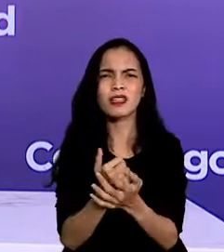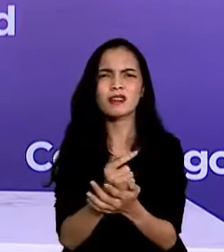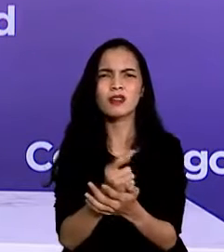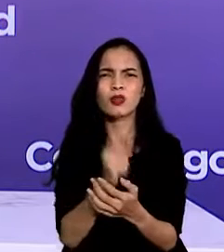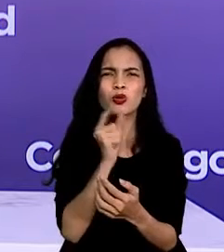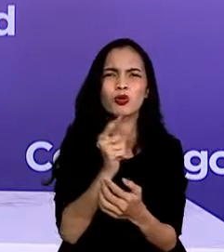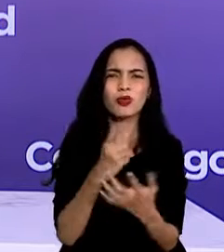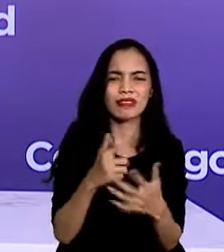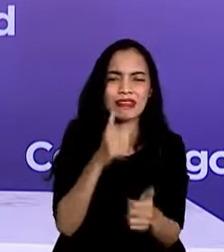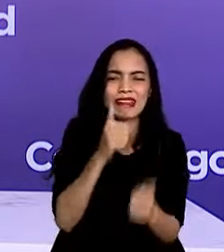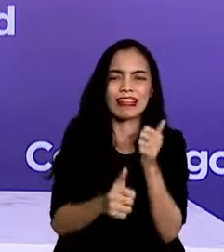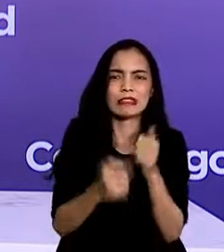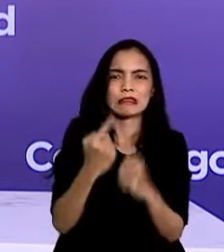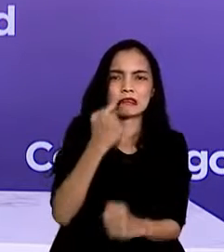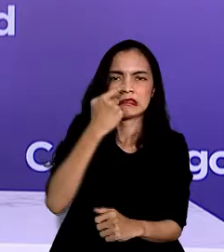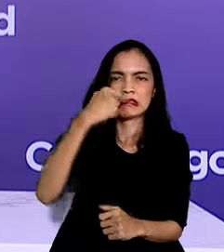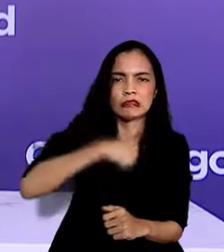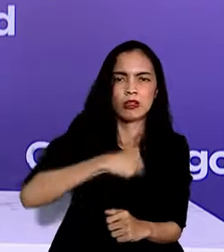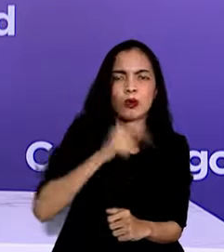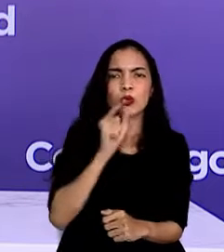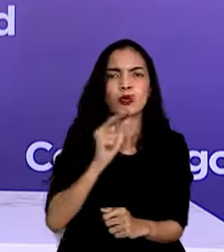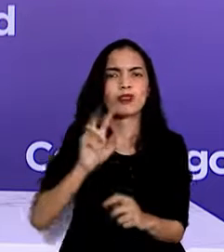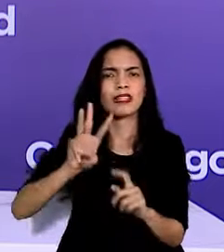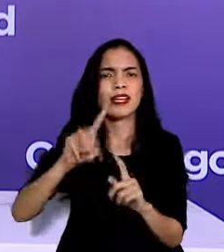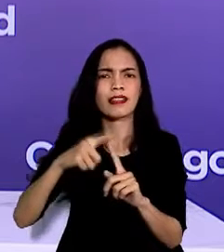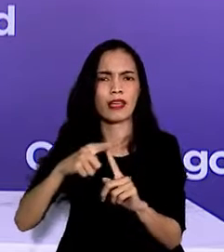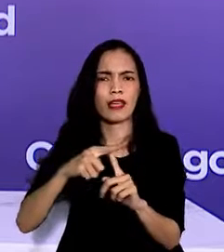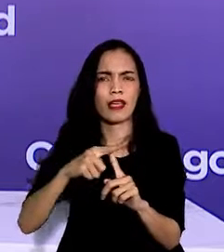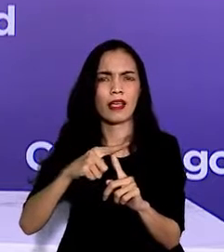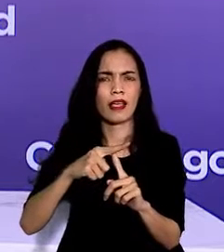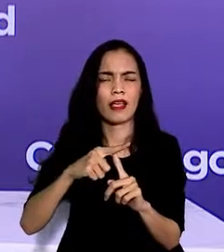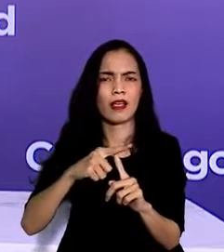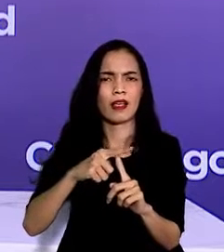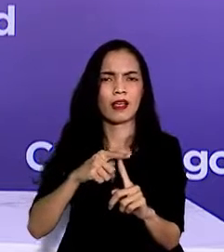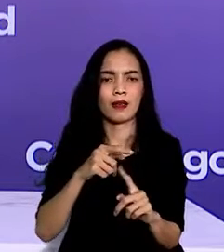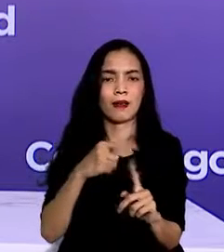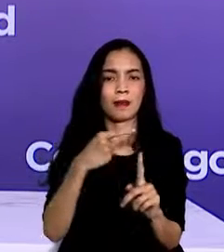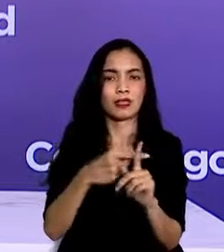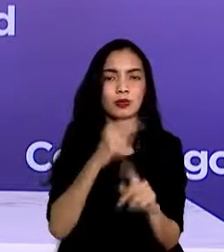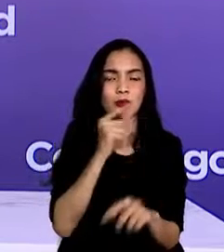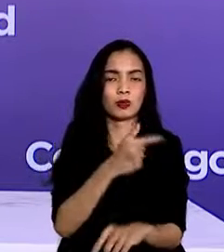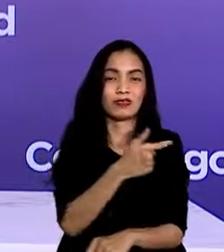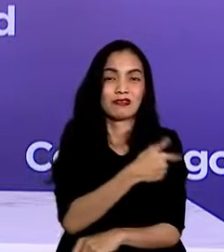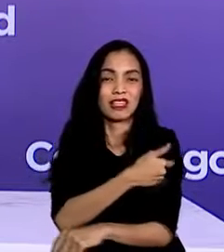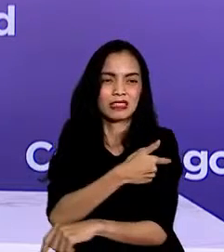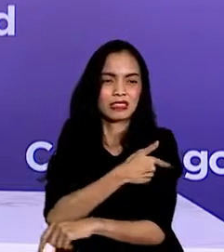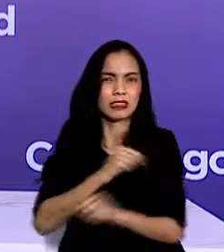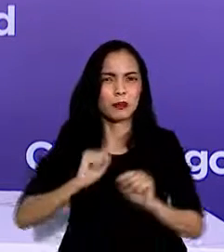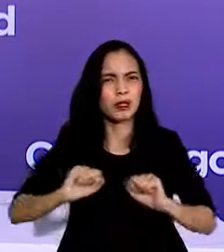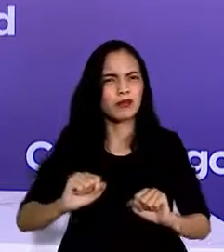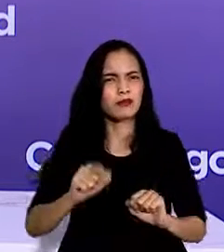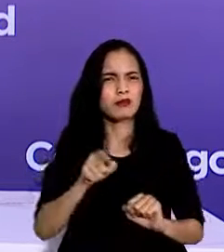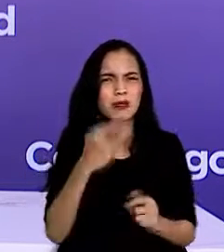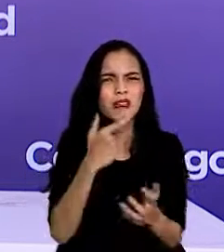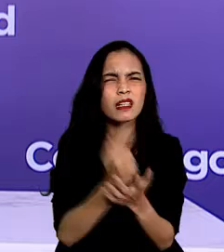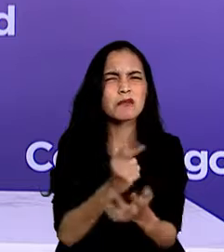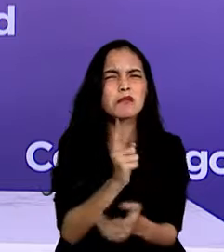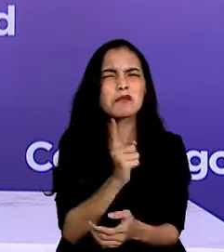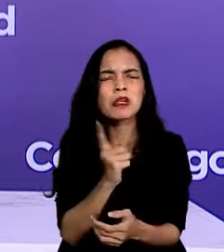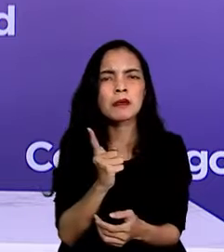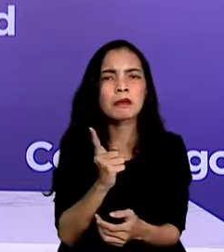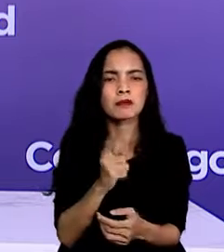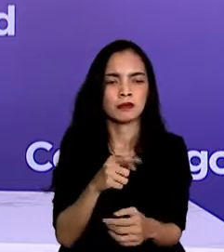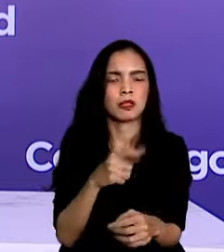upaya 3T selain kepatuhan 3M secara konsisten dan percepatan vaksinasi. Sejauh ini secara